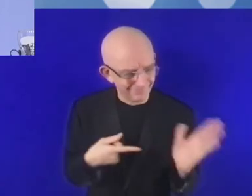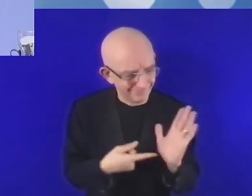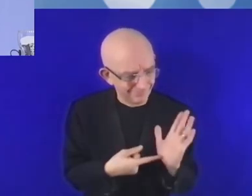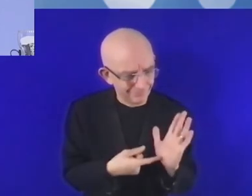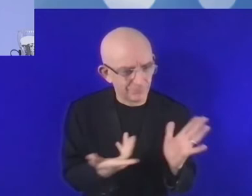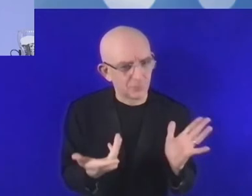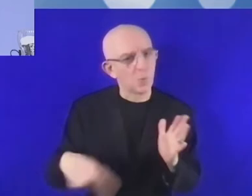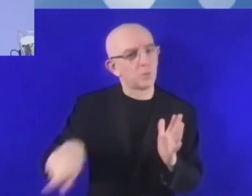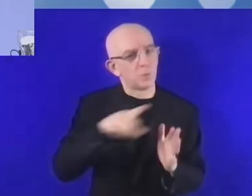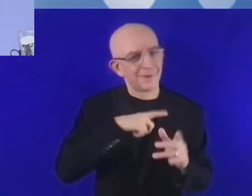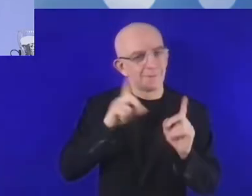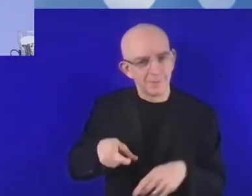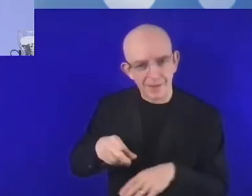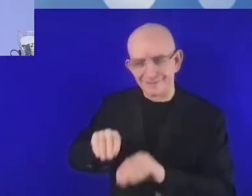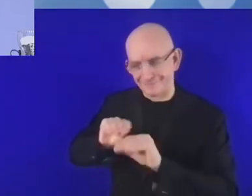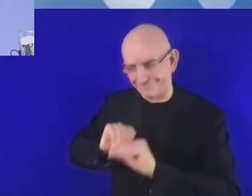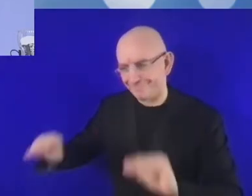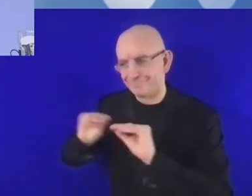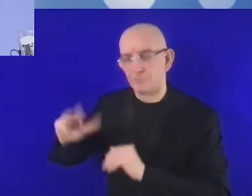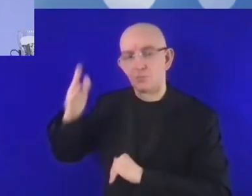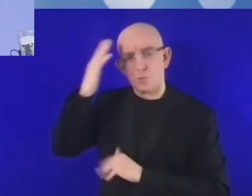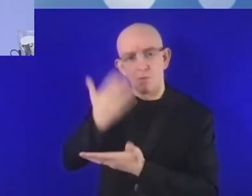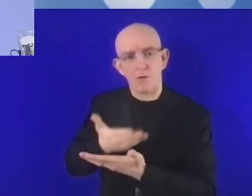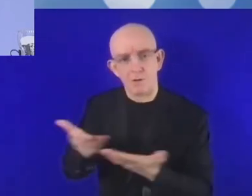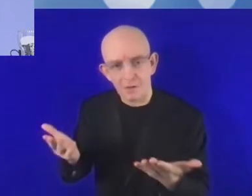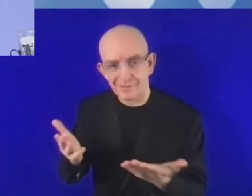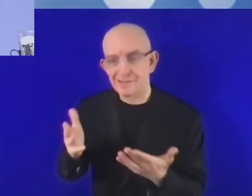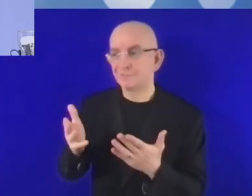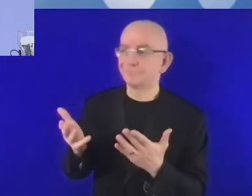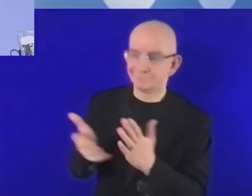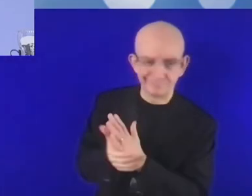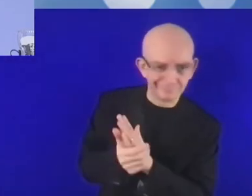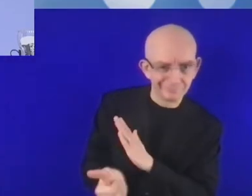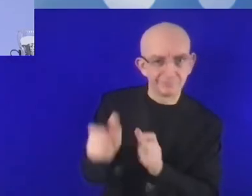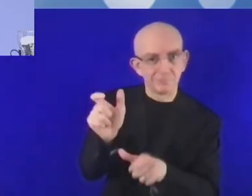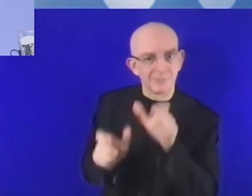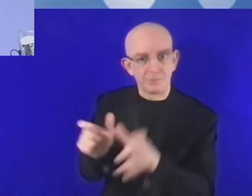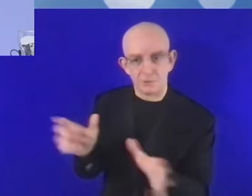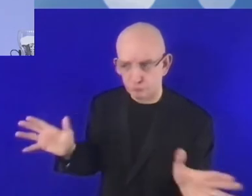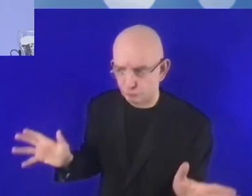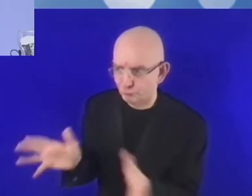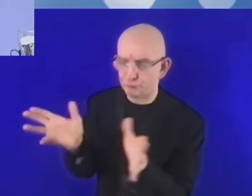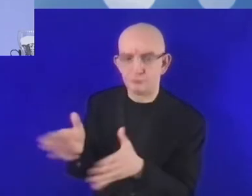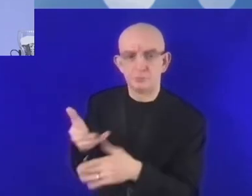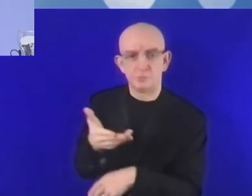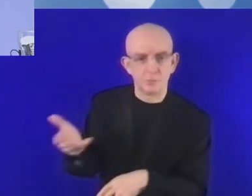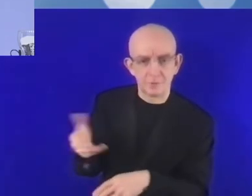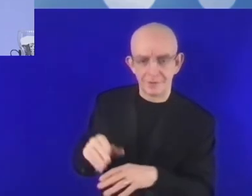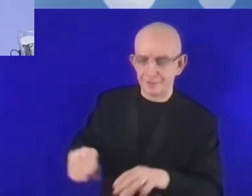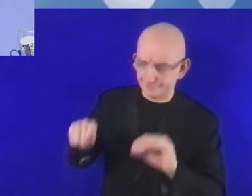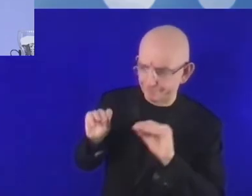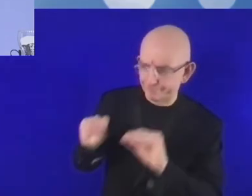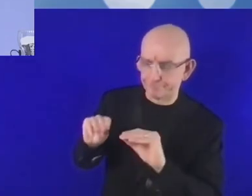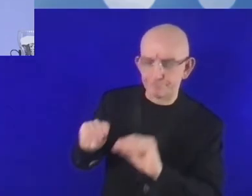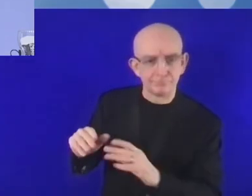musimy oferować szkolenie w zakresie umiejętności cyfrowych, tak